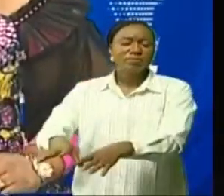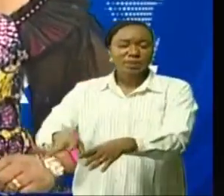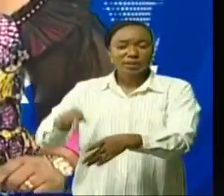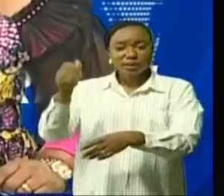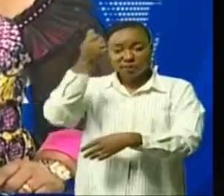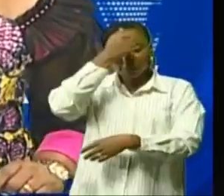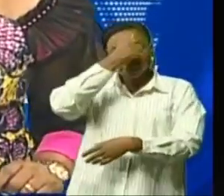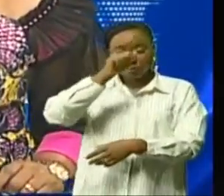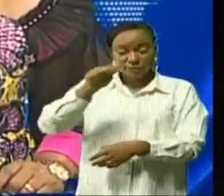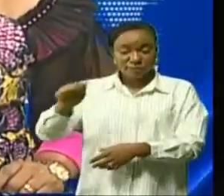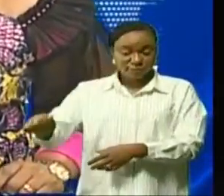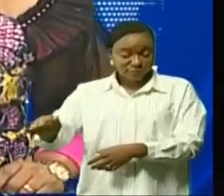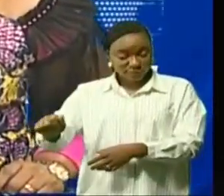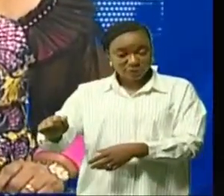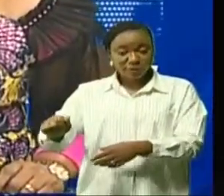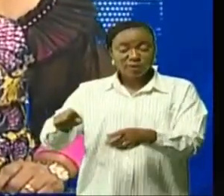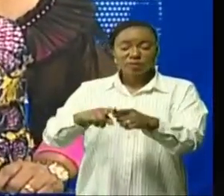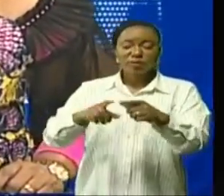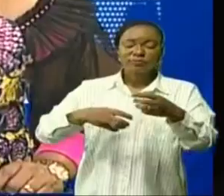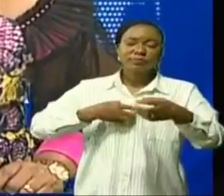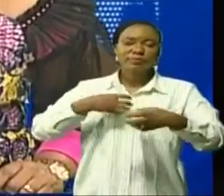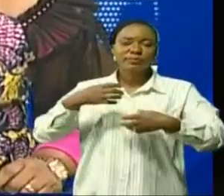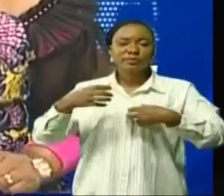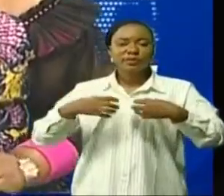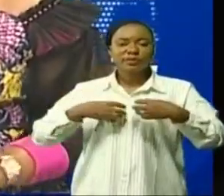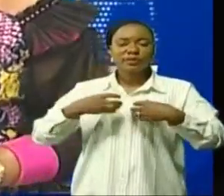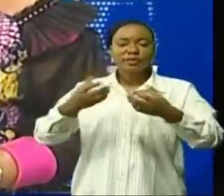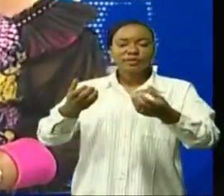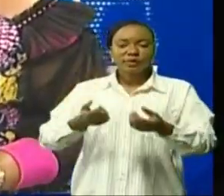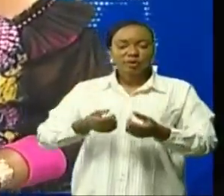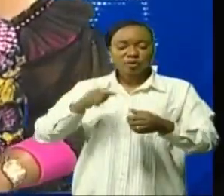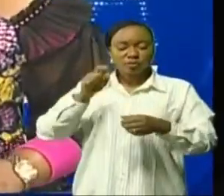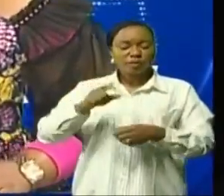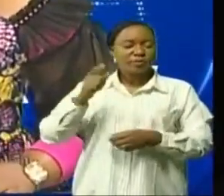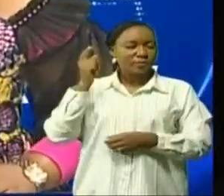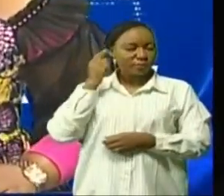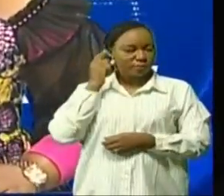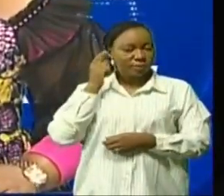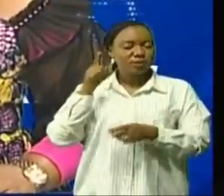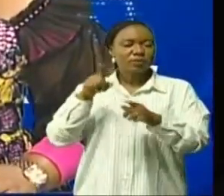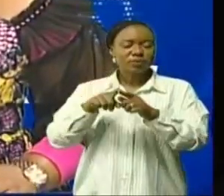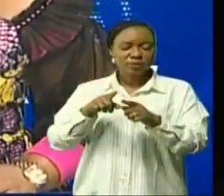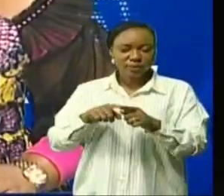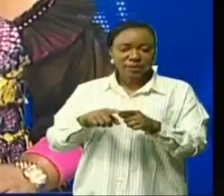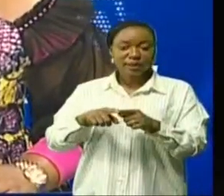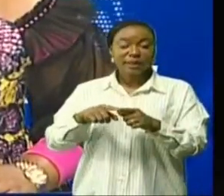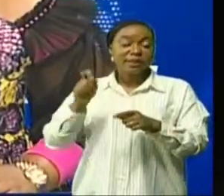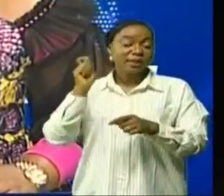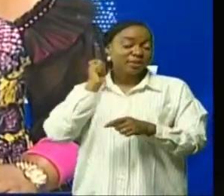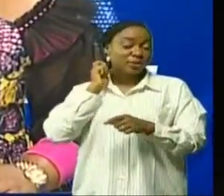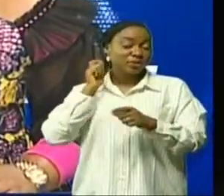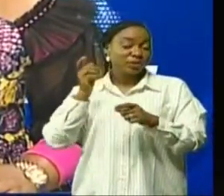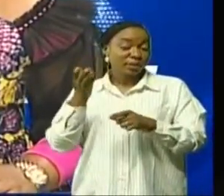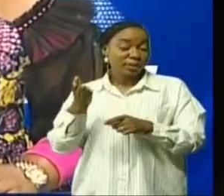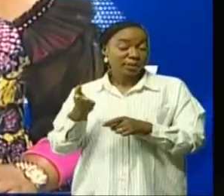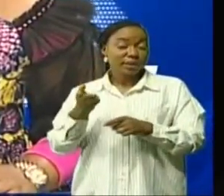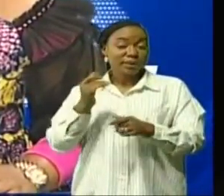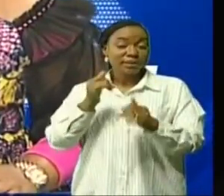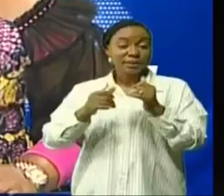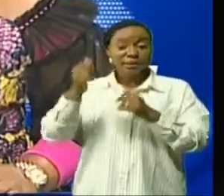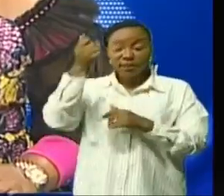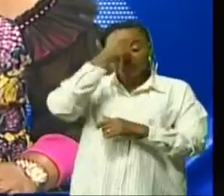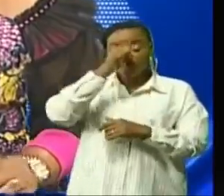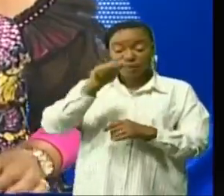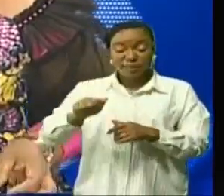du Sinamed ont des revendications et veulent se faire entendre si les médecins vont en grève dans le secteur du commerce